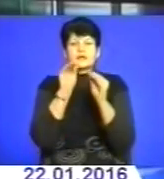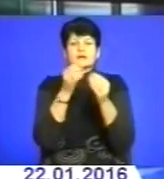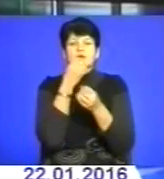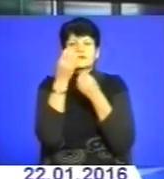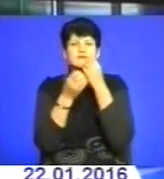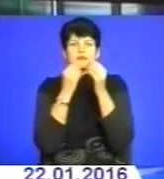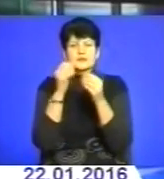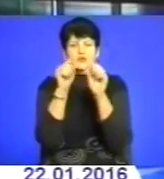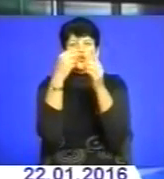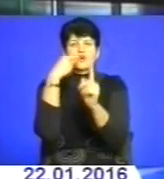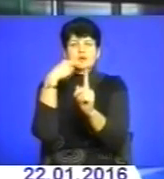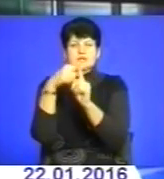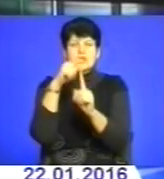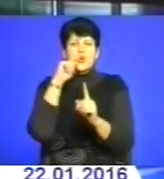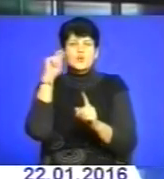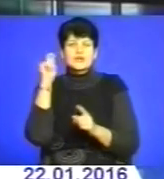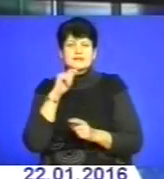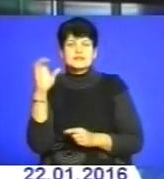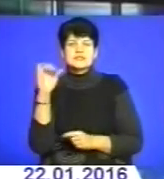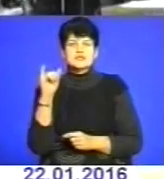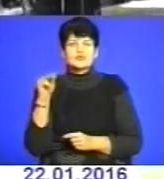'ятного хреста українським січовим стрільцям.